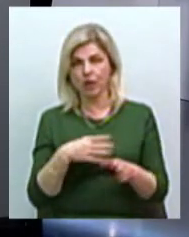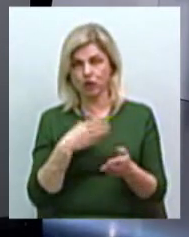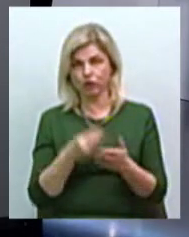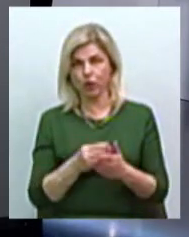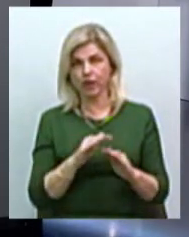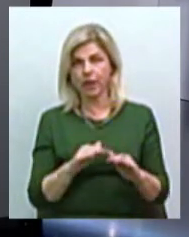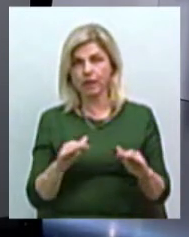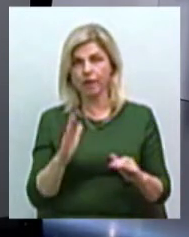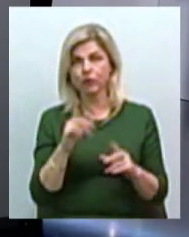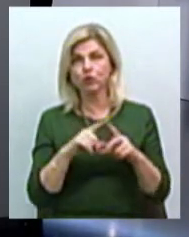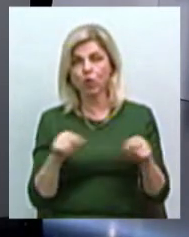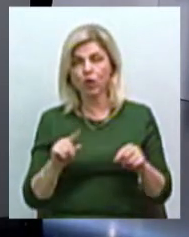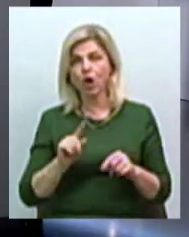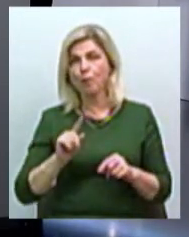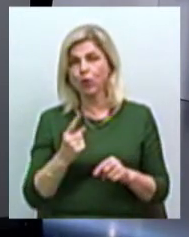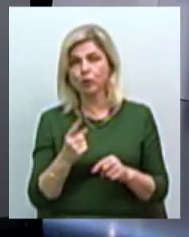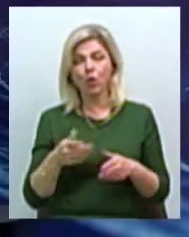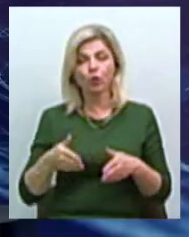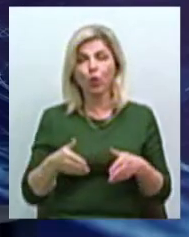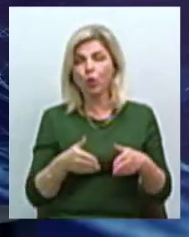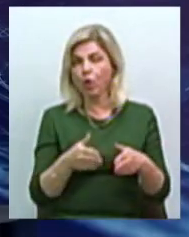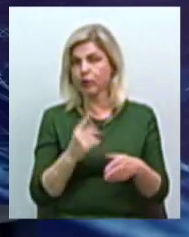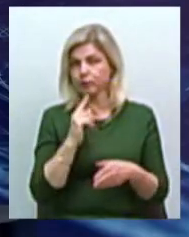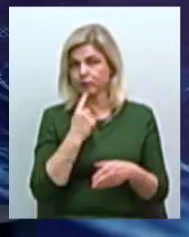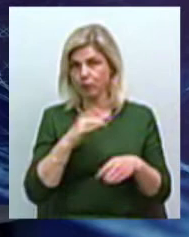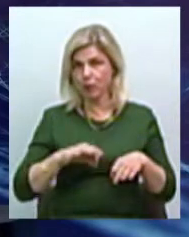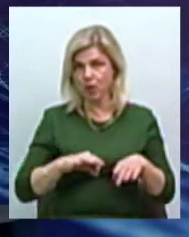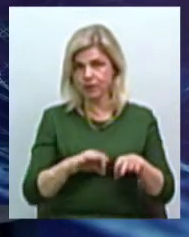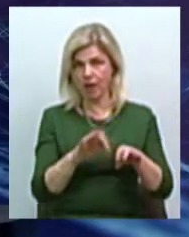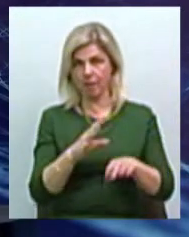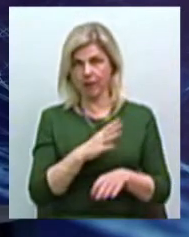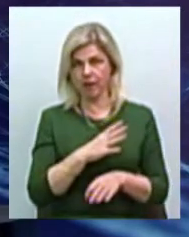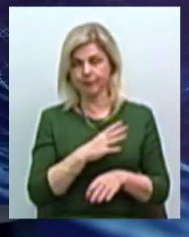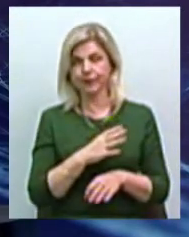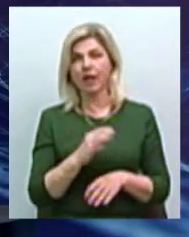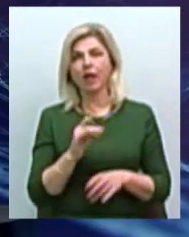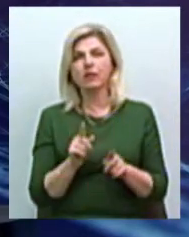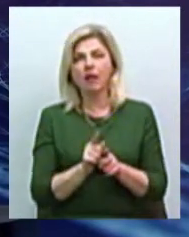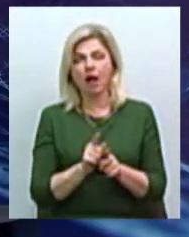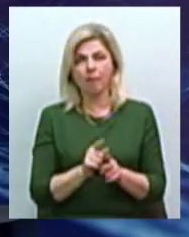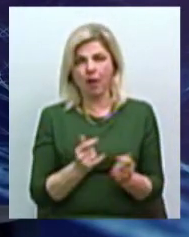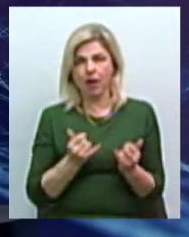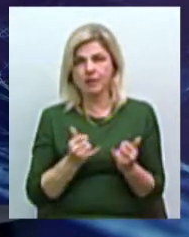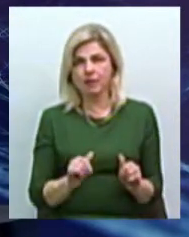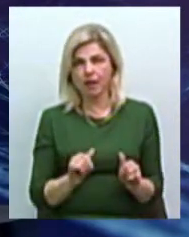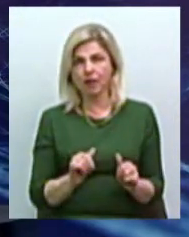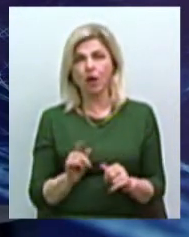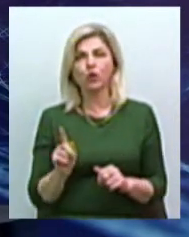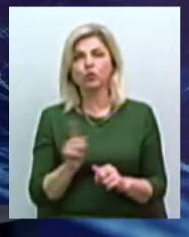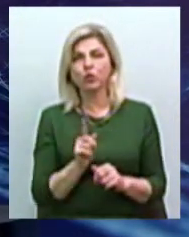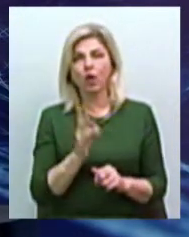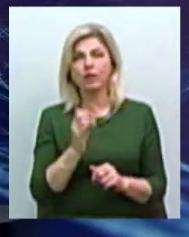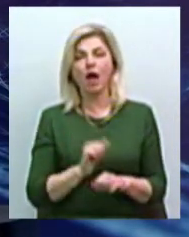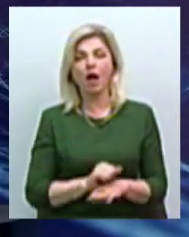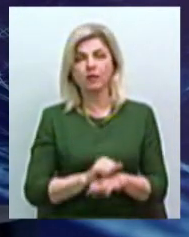школу, тому що дорога просто непроїзна була. І нас так це поразило, що на акції